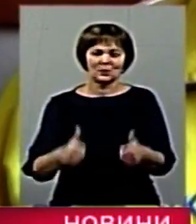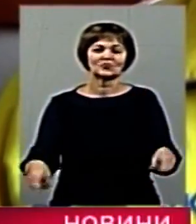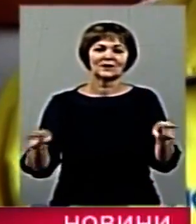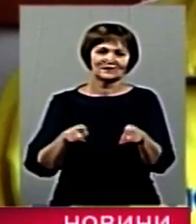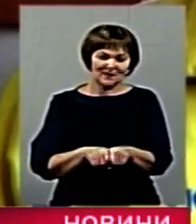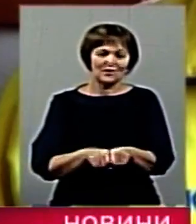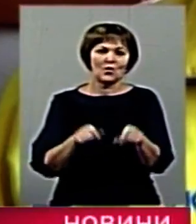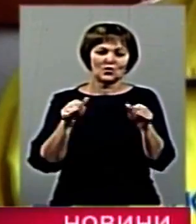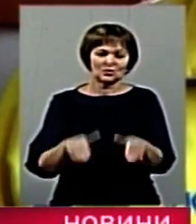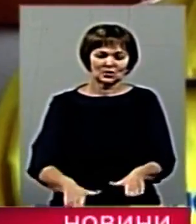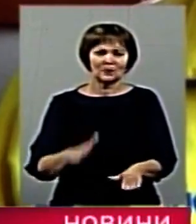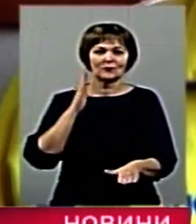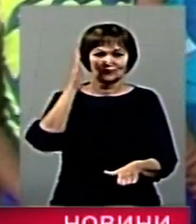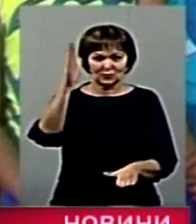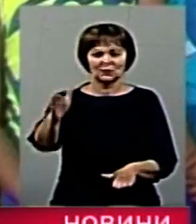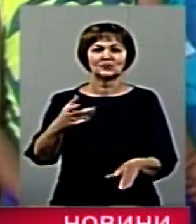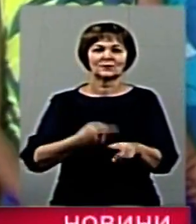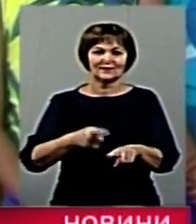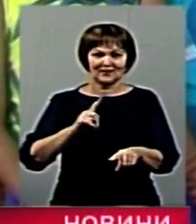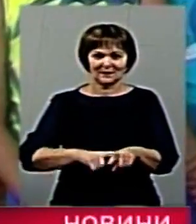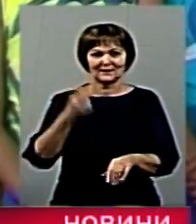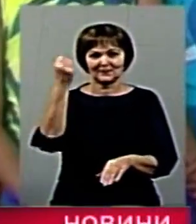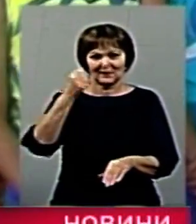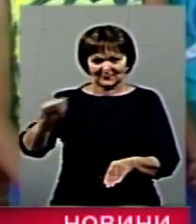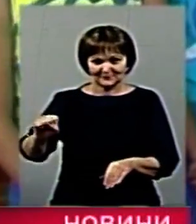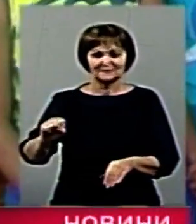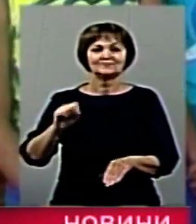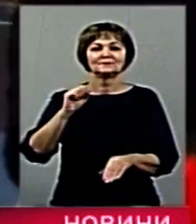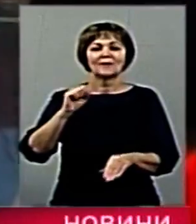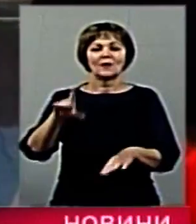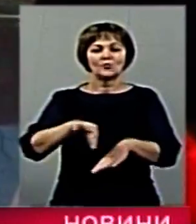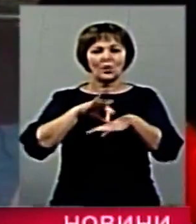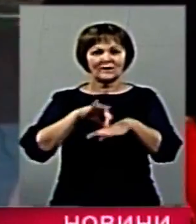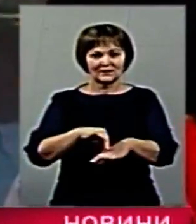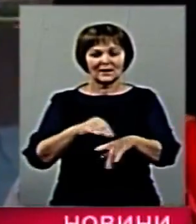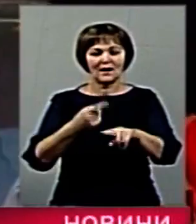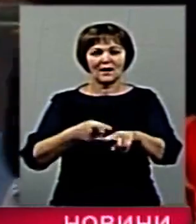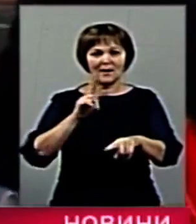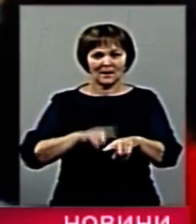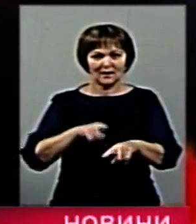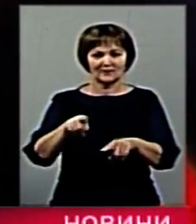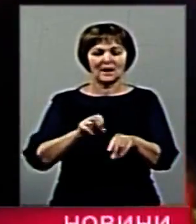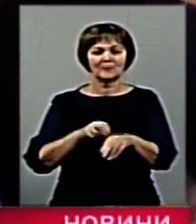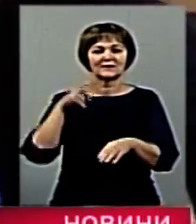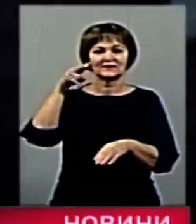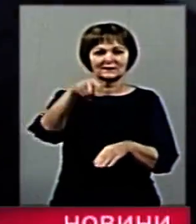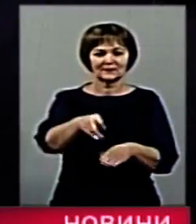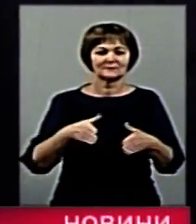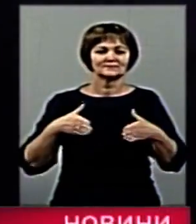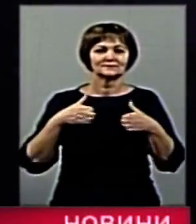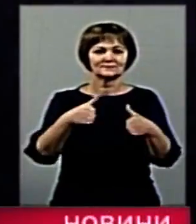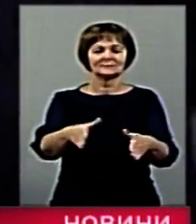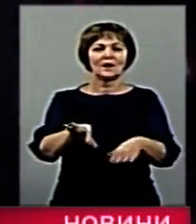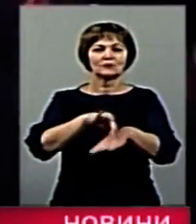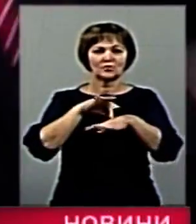подоплета до будущих стартів. Організатором Кубка Прикарпаття зі тряпків на акробатичній доріжці є старший тренер